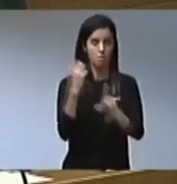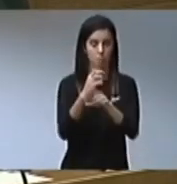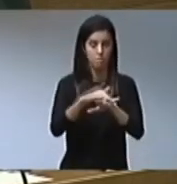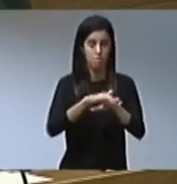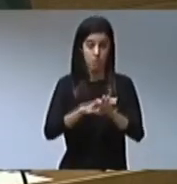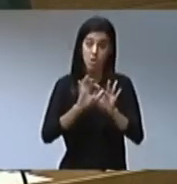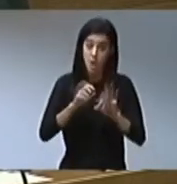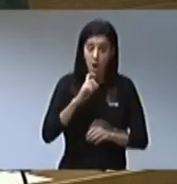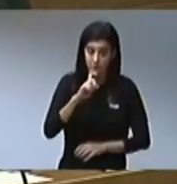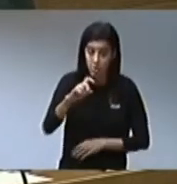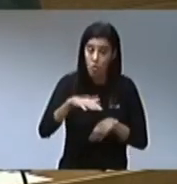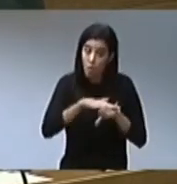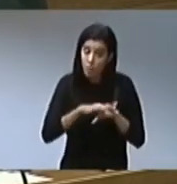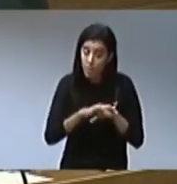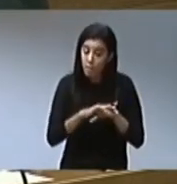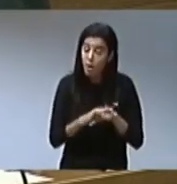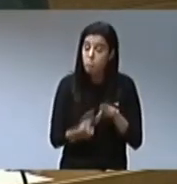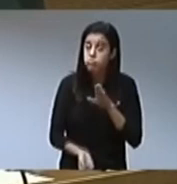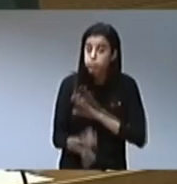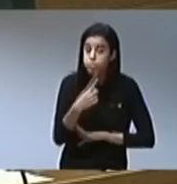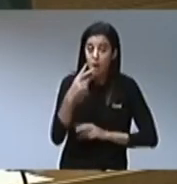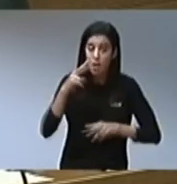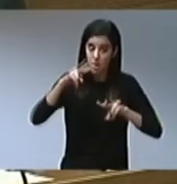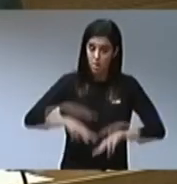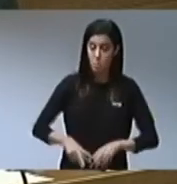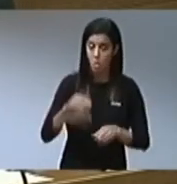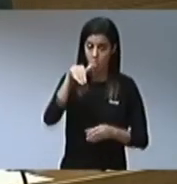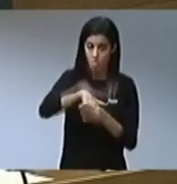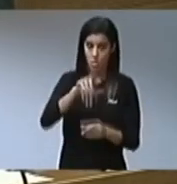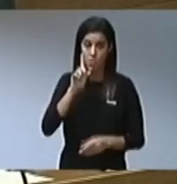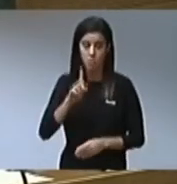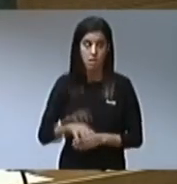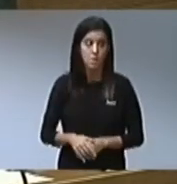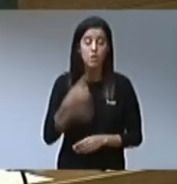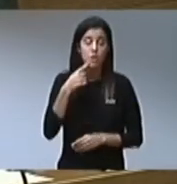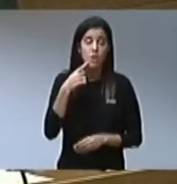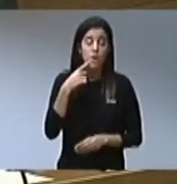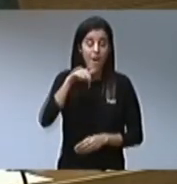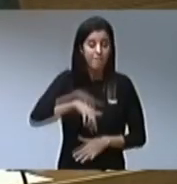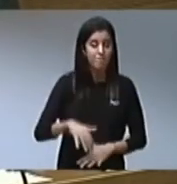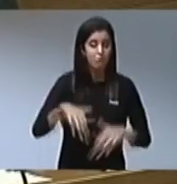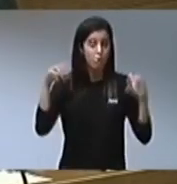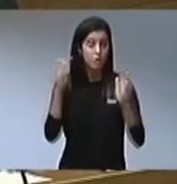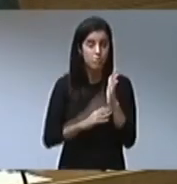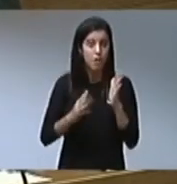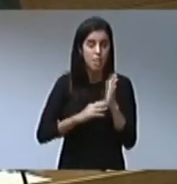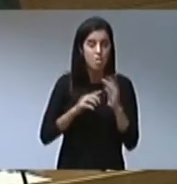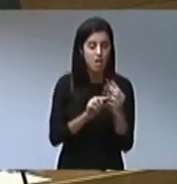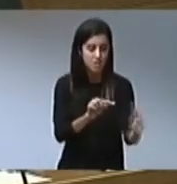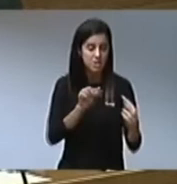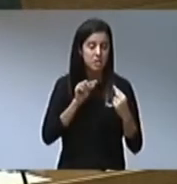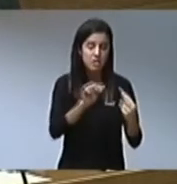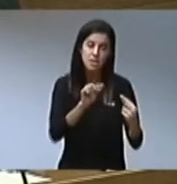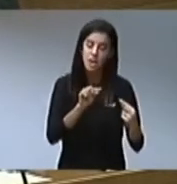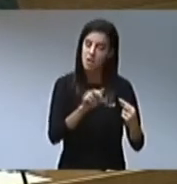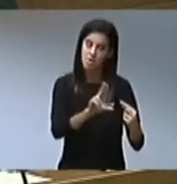ha sigut de les urnes. I, senyories, intenten portar aquesta actitud de rebel·licista a les Corts Valencianes utilitzant la monarquia.